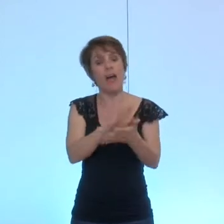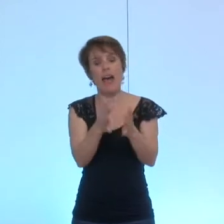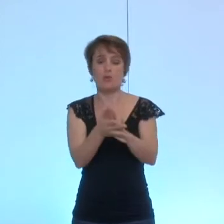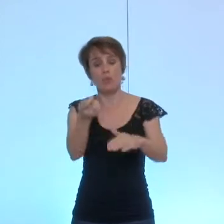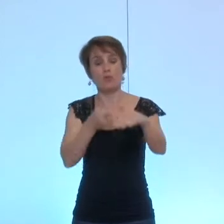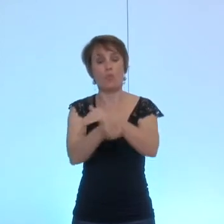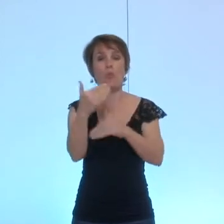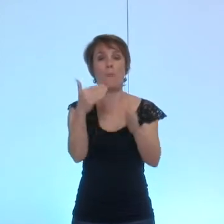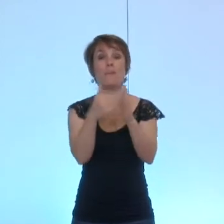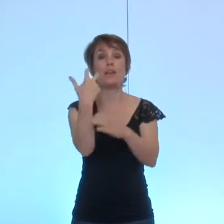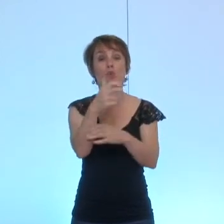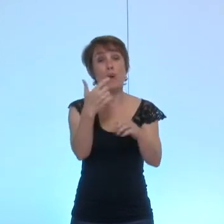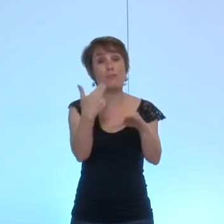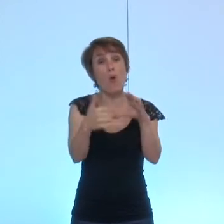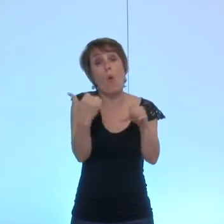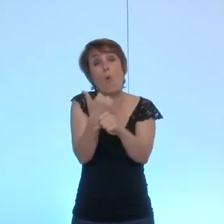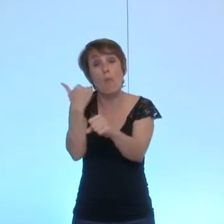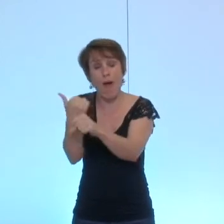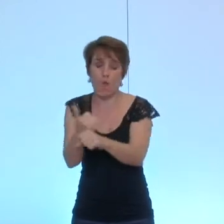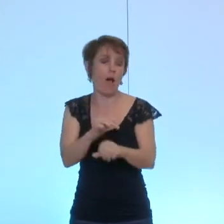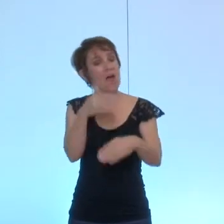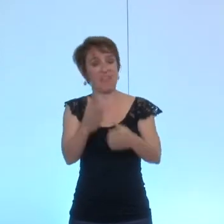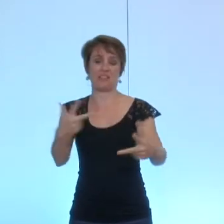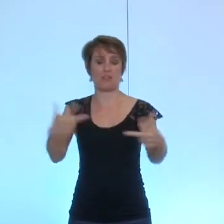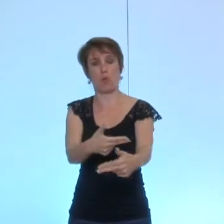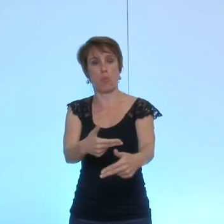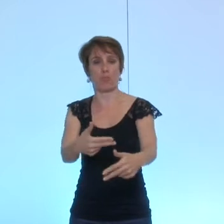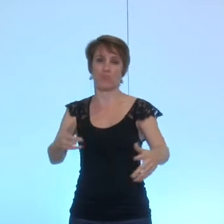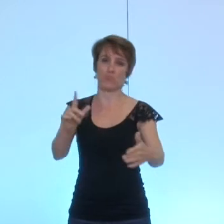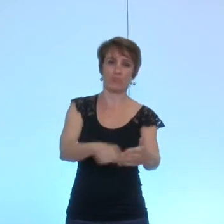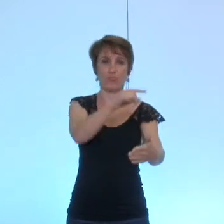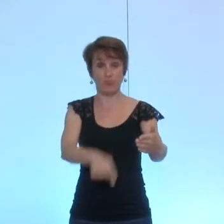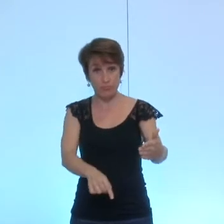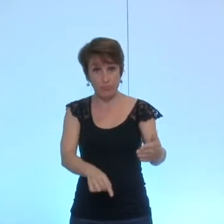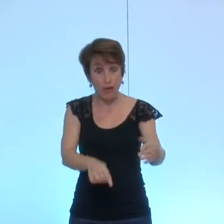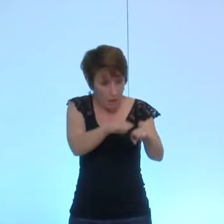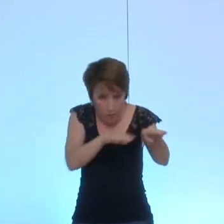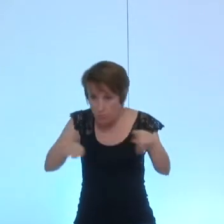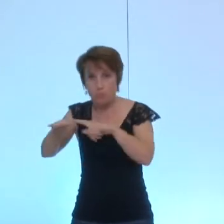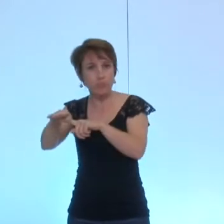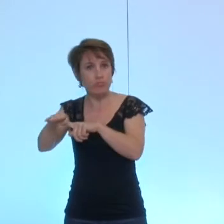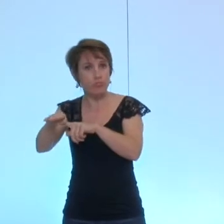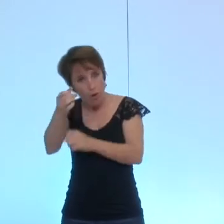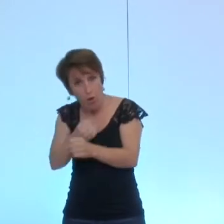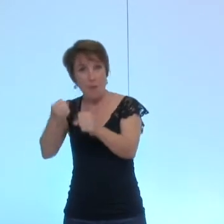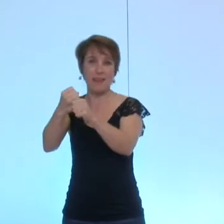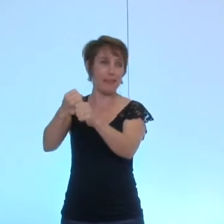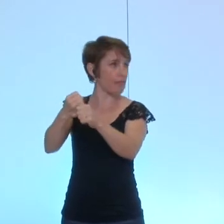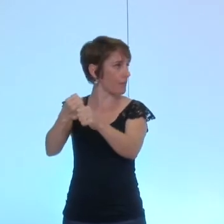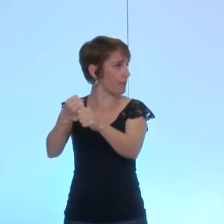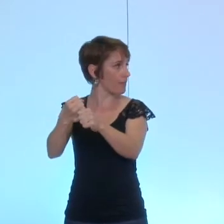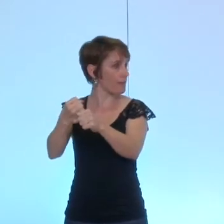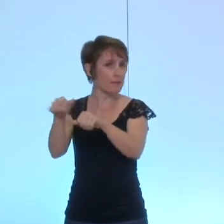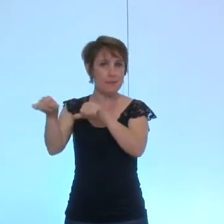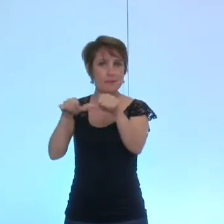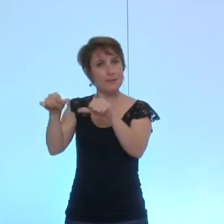annuelle à une association qui vient aux enfants malades, vous mettez en place un dispositif qui pourrait accorder à certains élus de